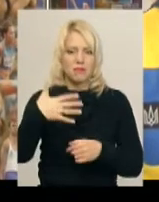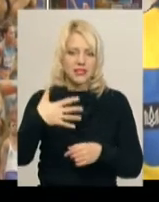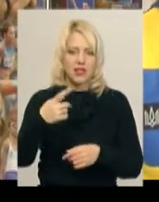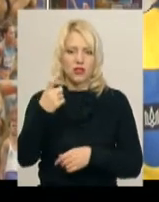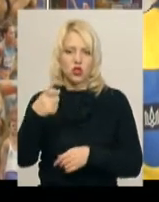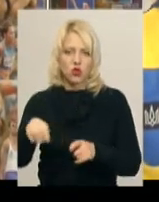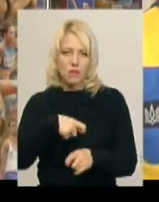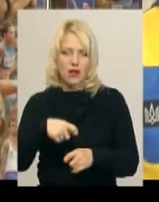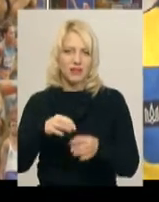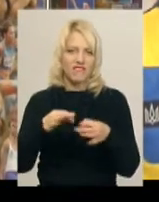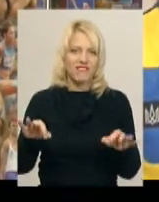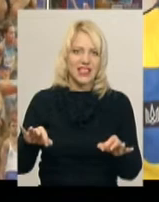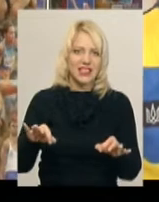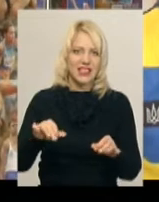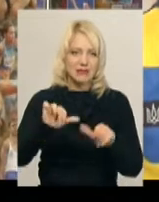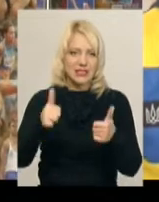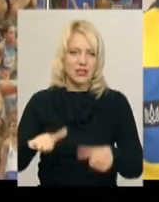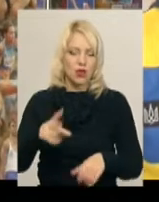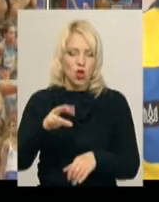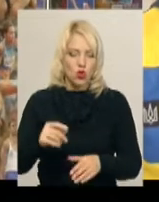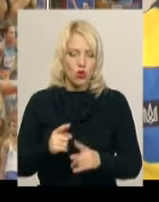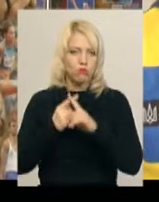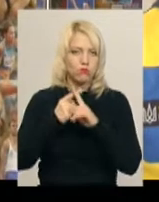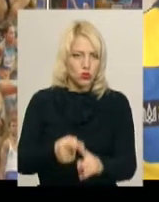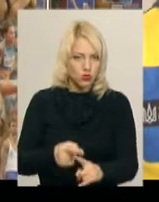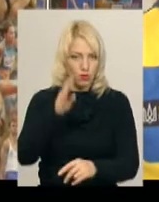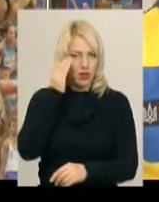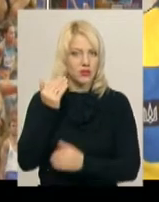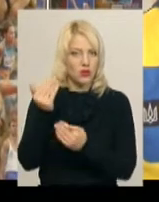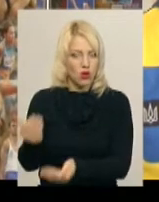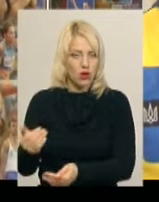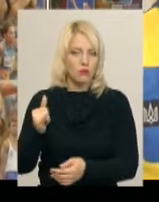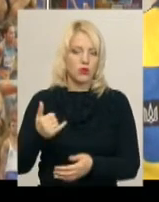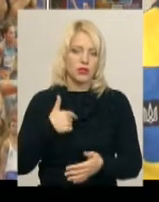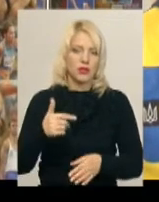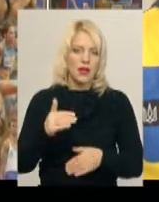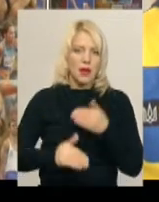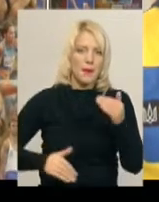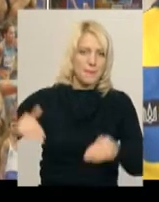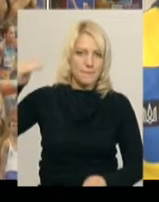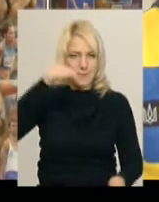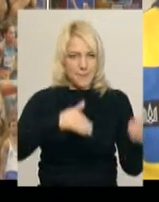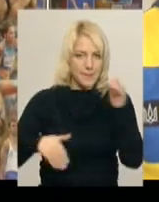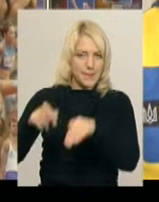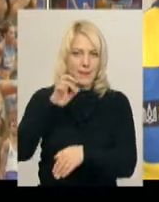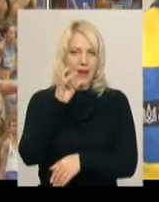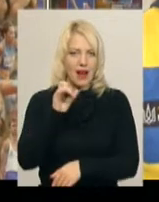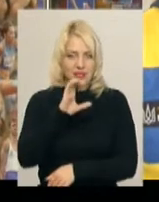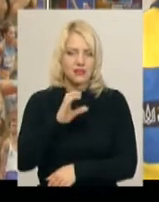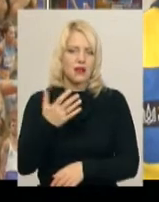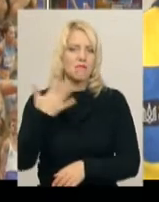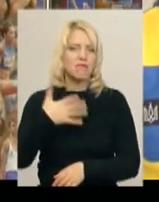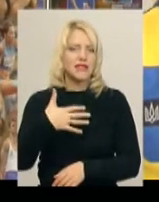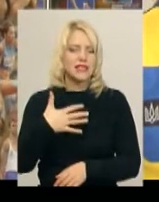метрів вільним стилем. Але поступилося йому і на дистанції 50 метрів брасом я з ним боровся за